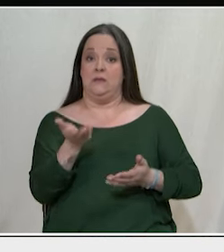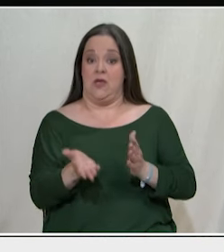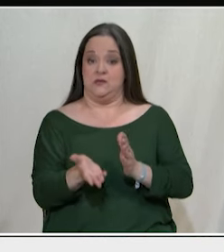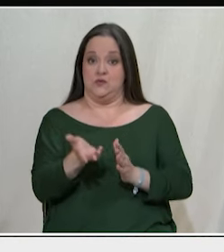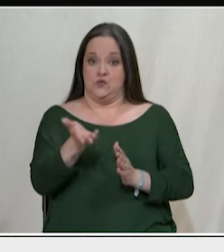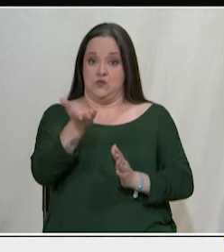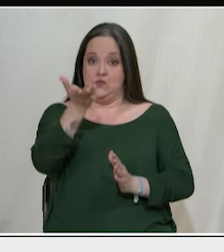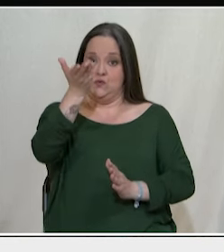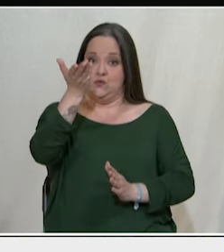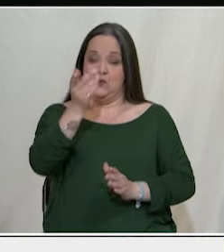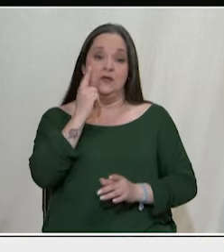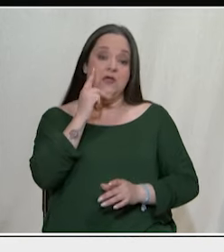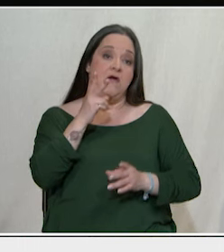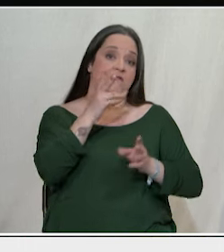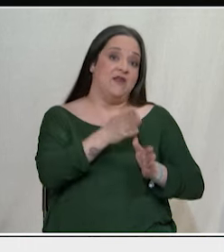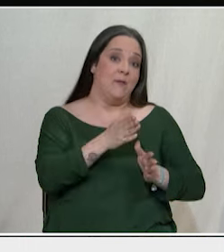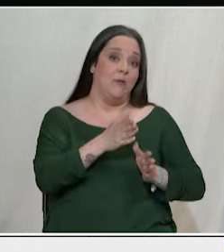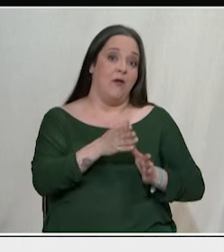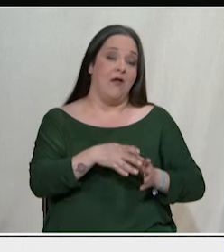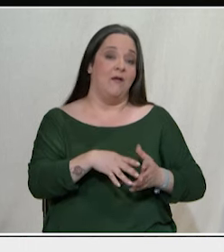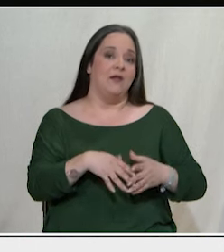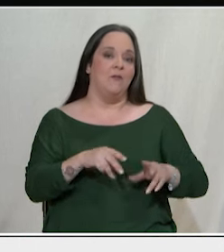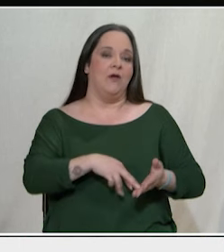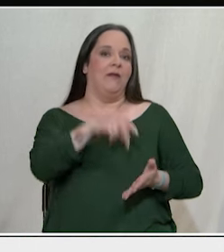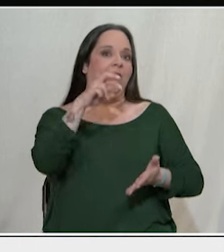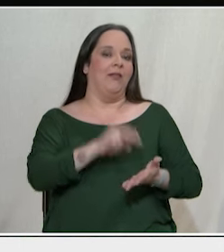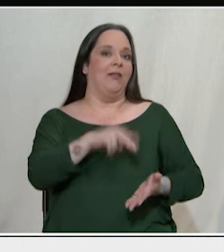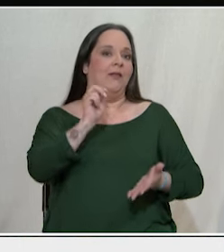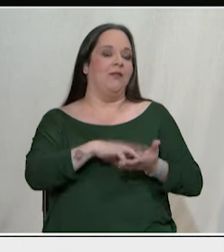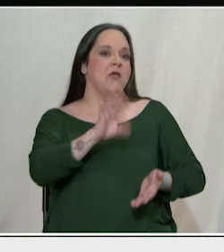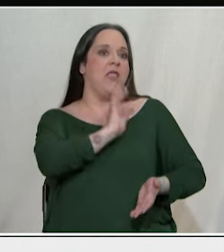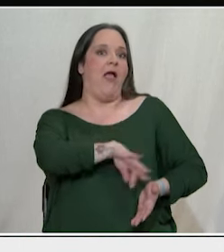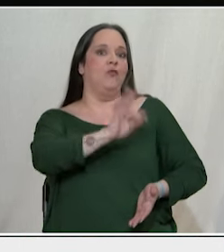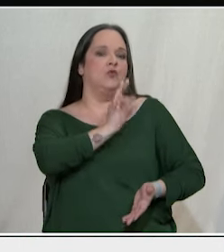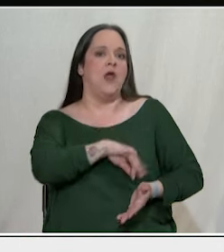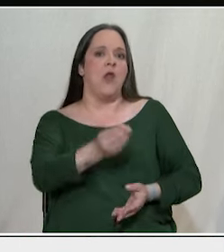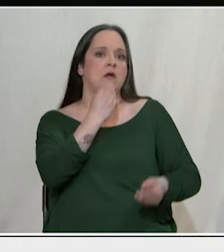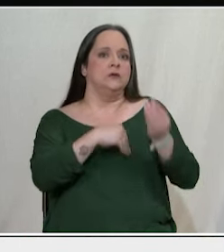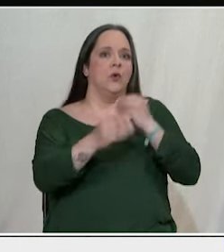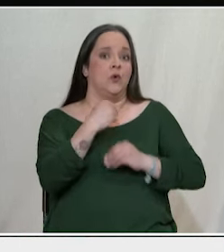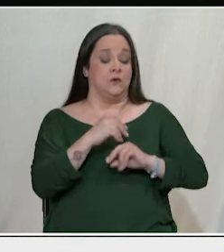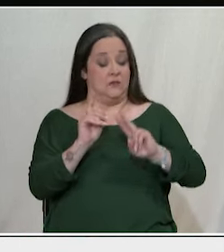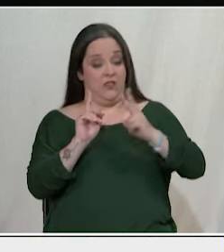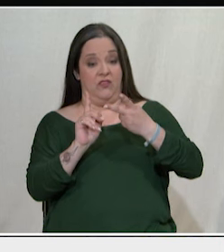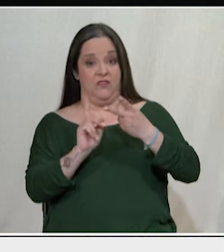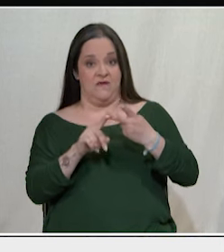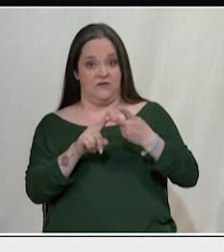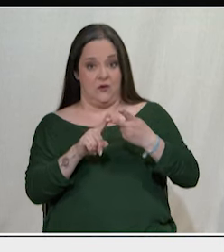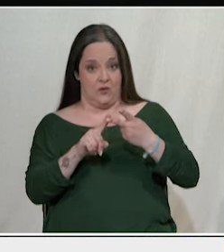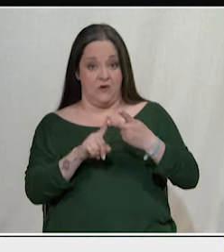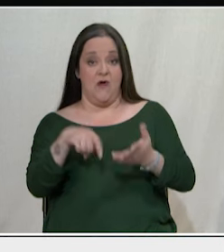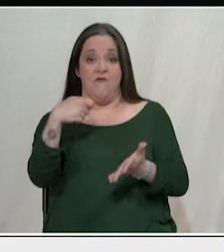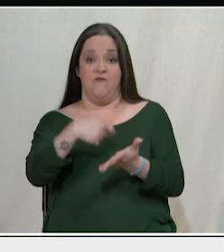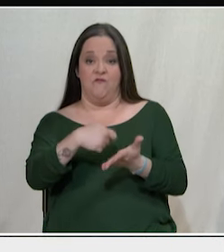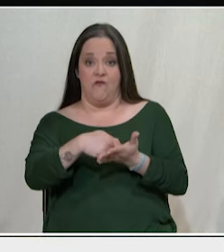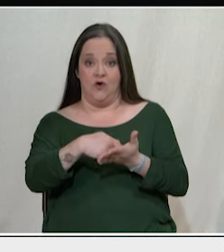βλέπουμε να πανηγυρίζουν για τα μερίσματα που θα μοιράσουν ή για τα αυξημένα κέρδη. Το δεύτερο στοιχείο, οι αντιλαϊκοί φόροι,